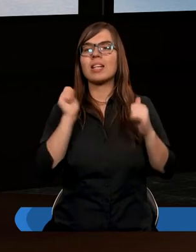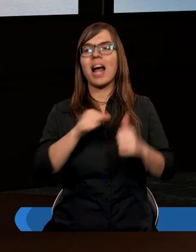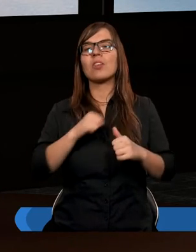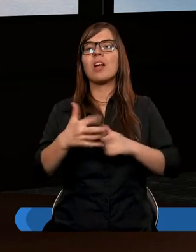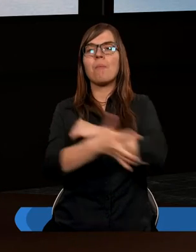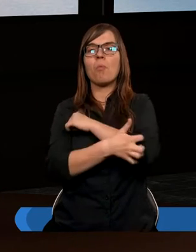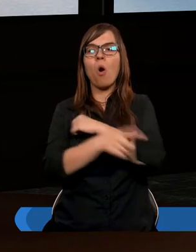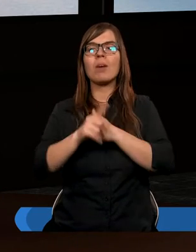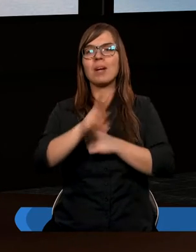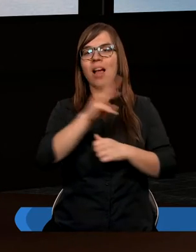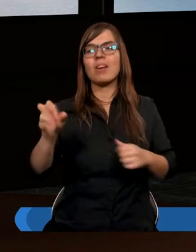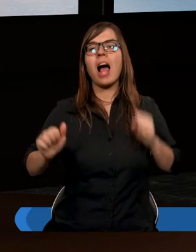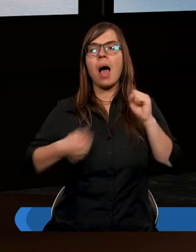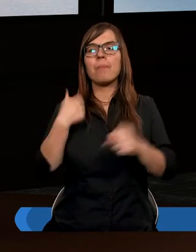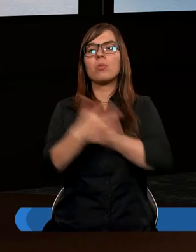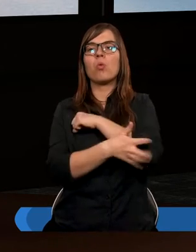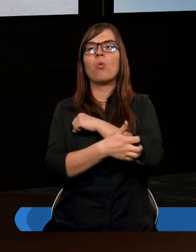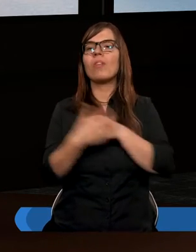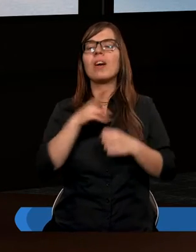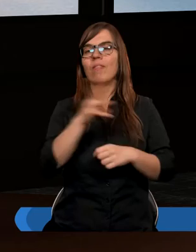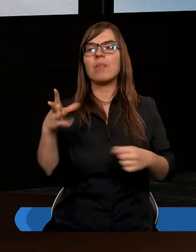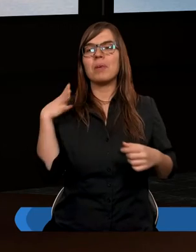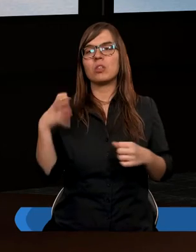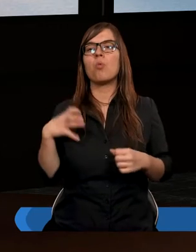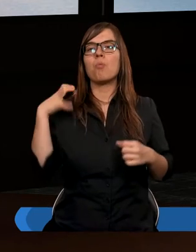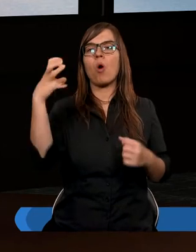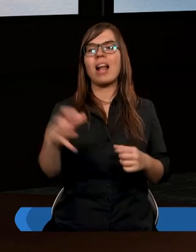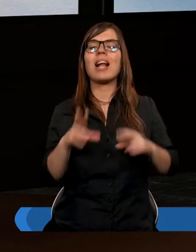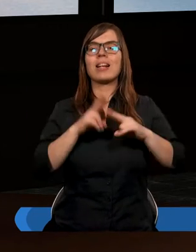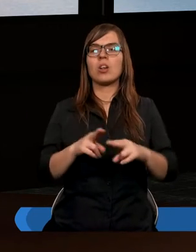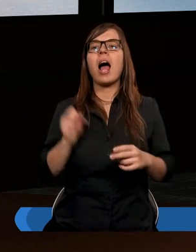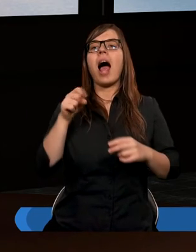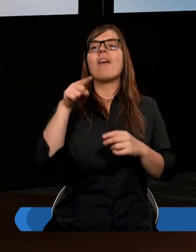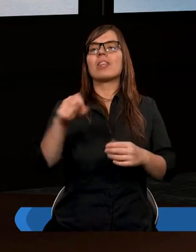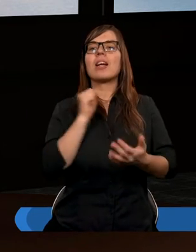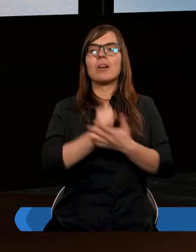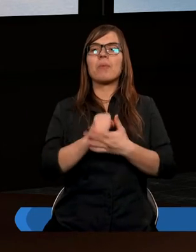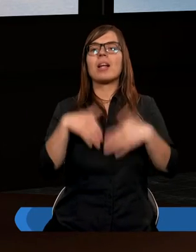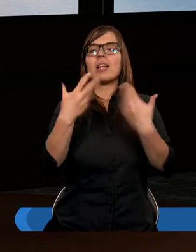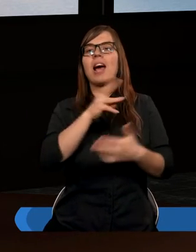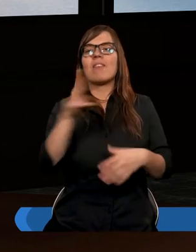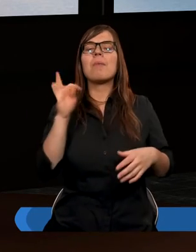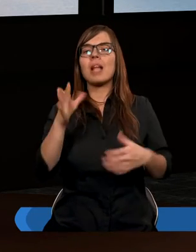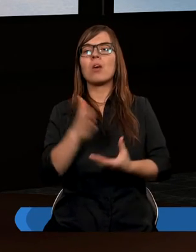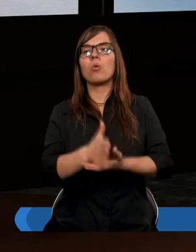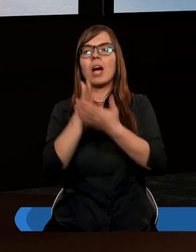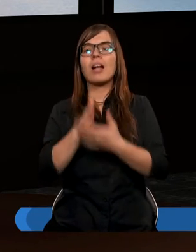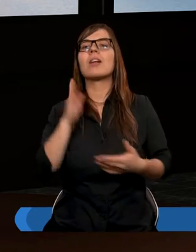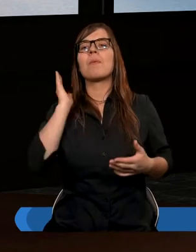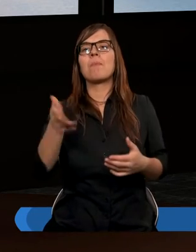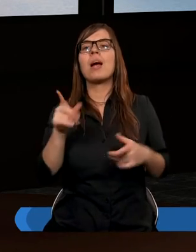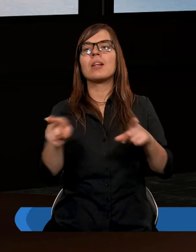stał się dla was ubogim abyście ubóstwem jego ubogaceni zostali a w tej sprawie daję wam taką radę